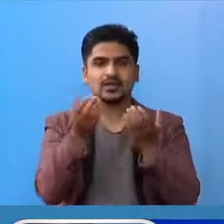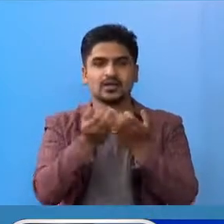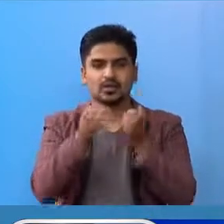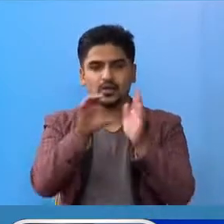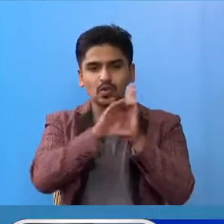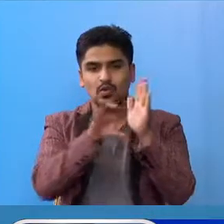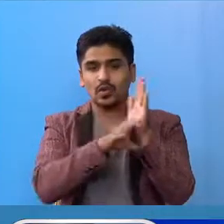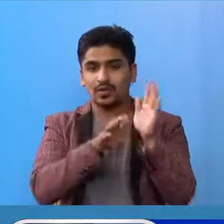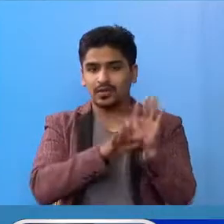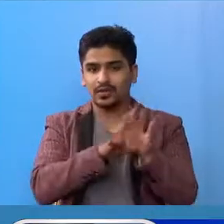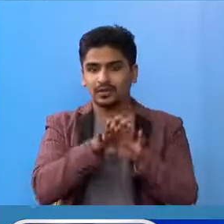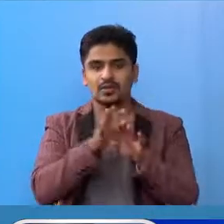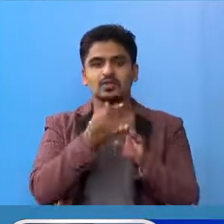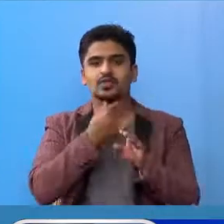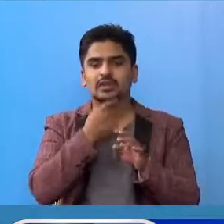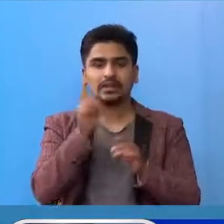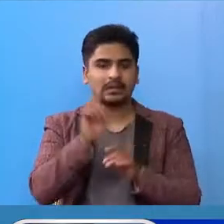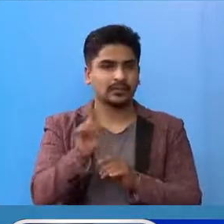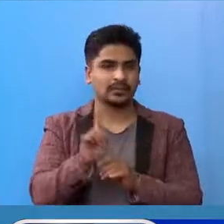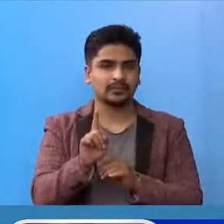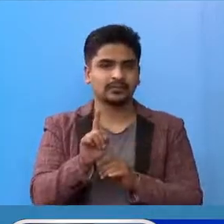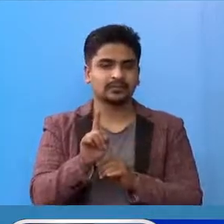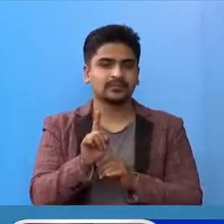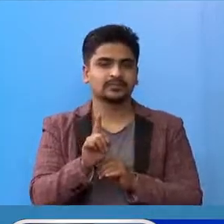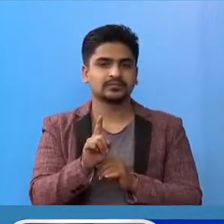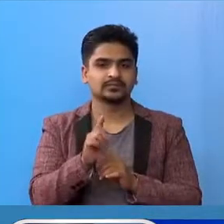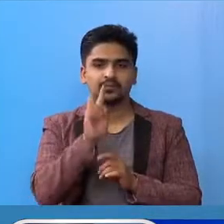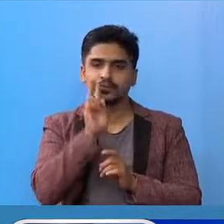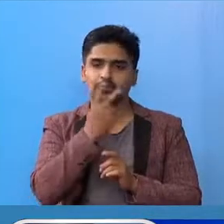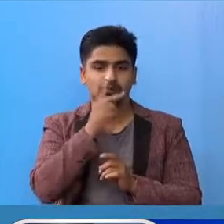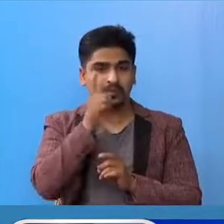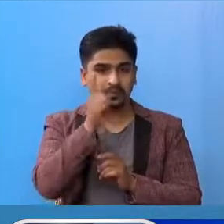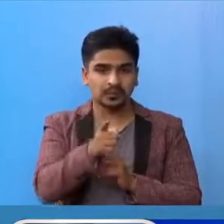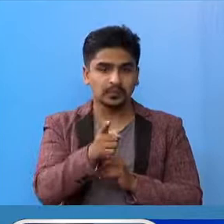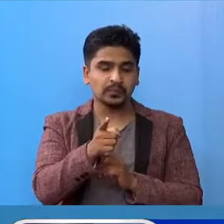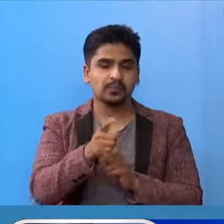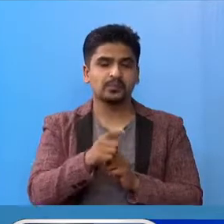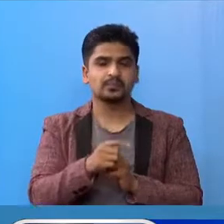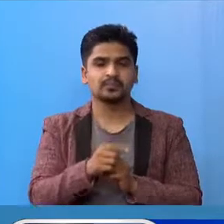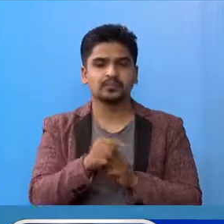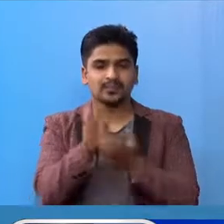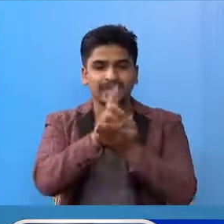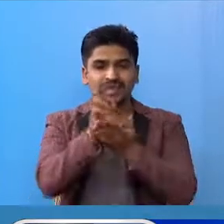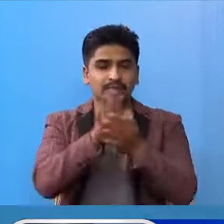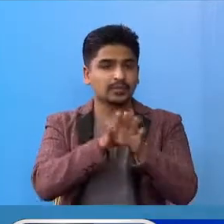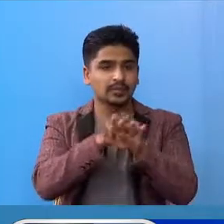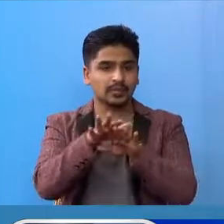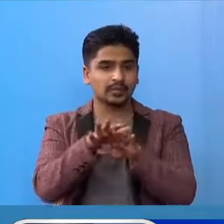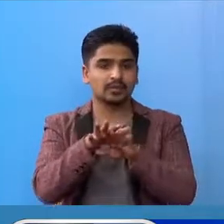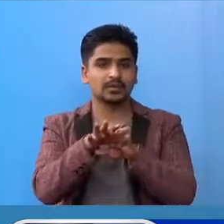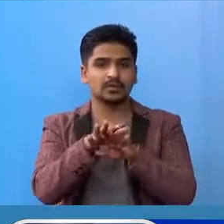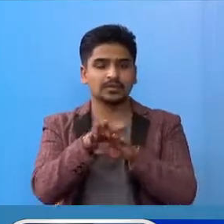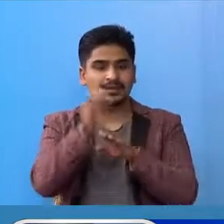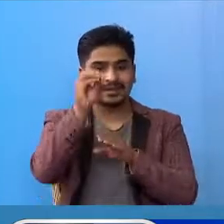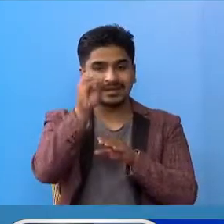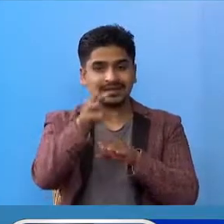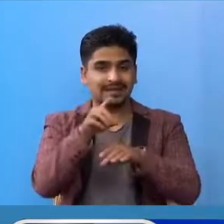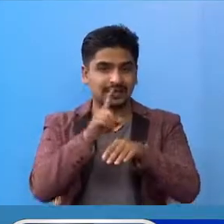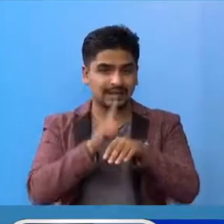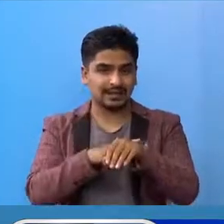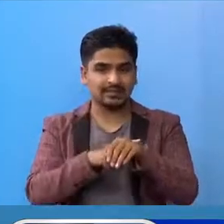कमेंट हरू मा सत्तेता नबायको मा अनुलोद गर्ना चाई चाँचु रिपोट हरू दी दा